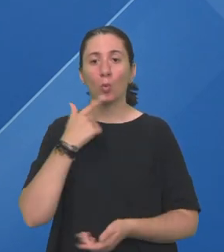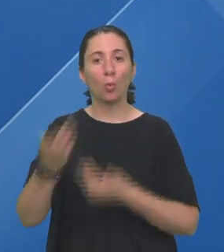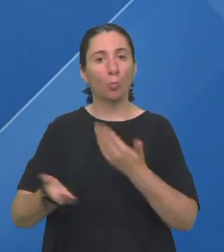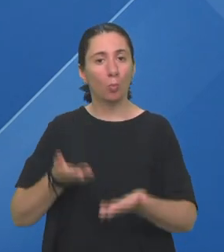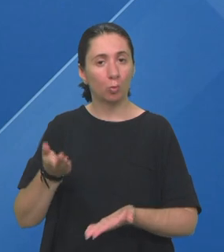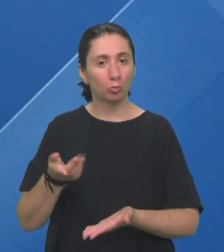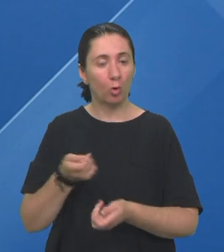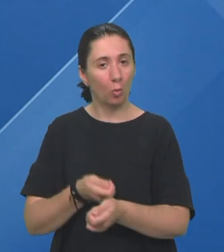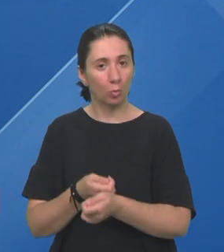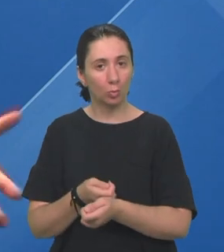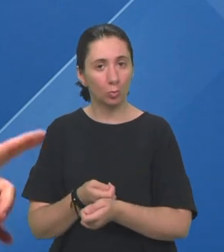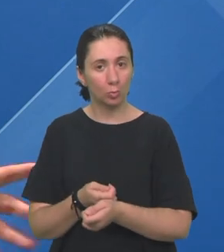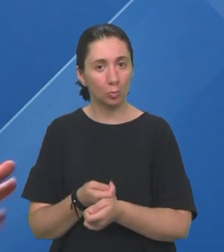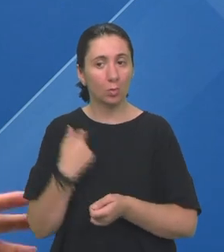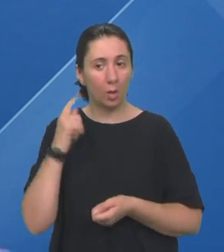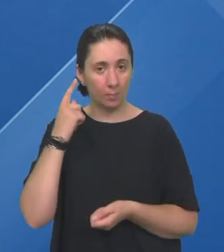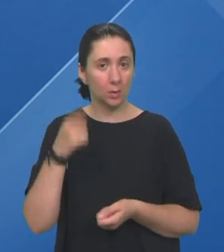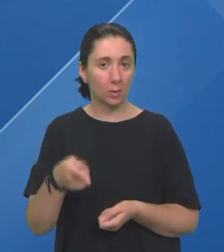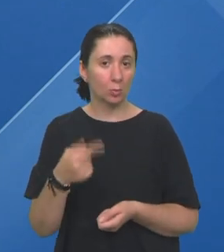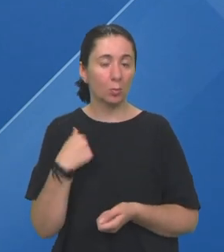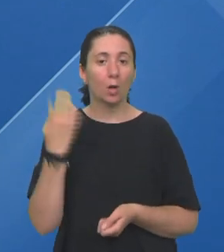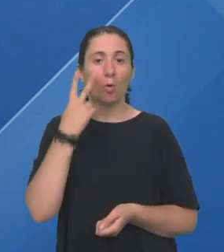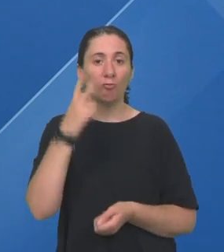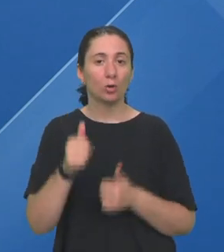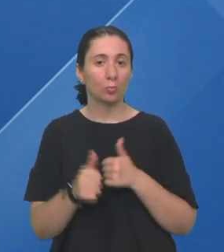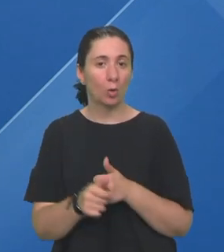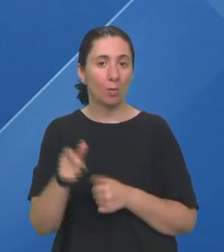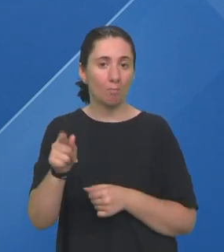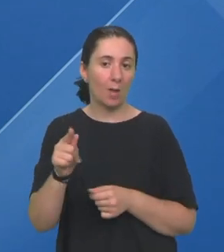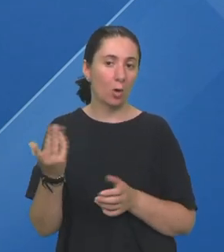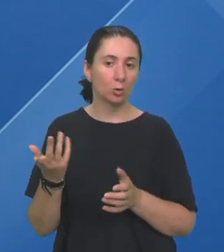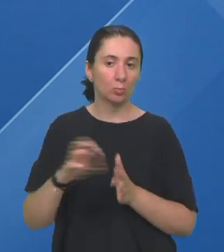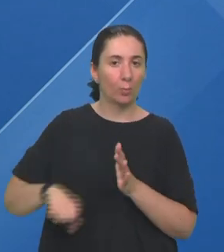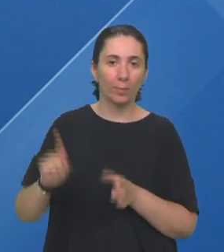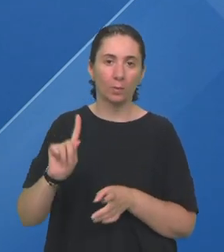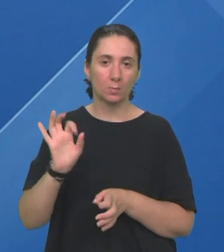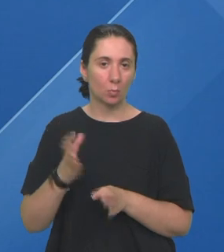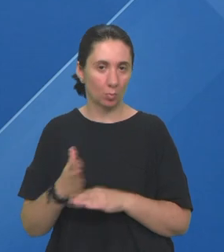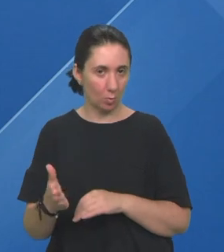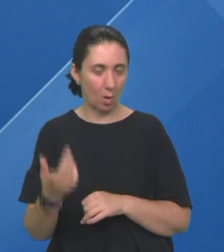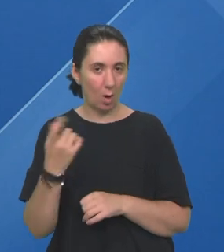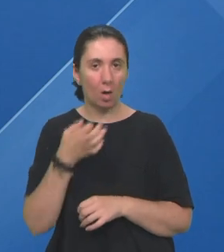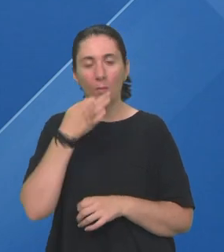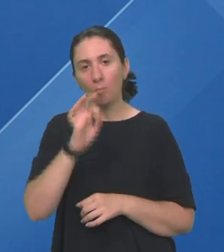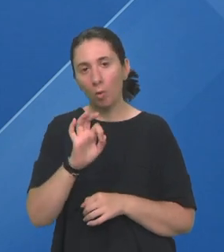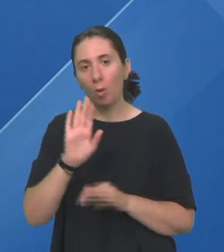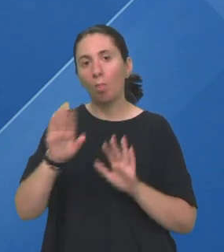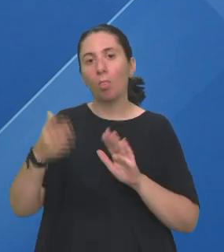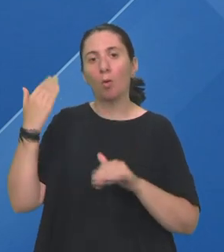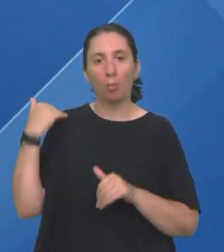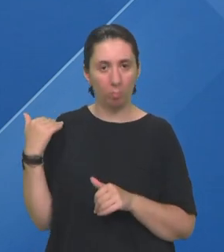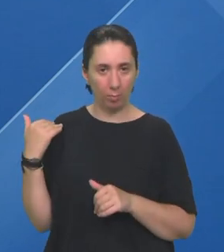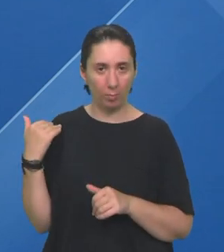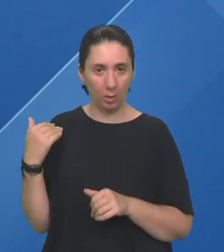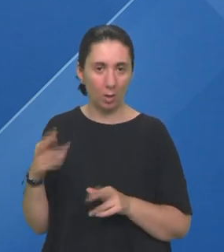uslugu Tu ja smatram da smo mi kao vidjeći pratitelji malo zakinuti Ali opet bolje je nego što je bilo